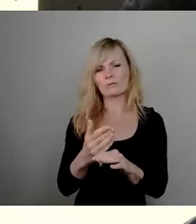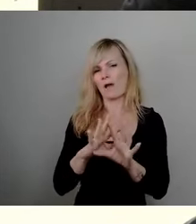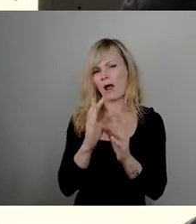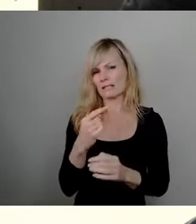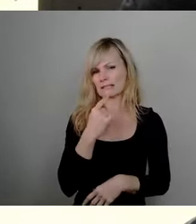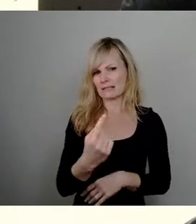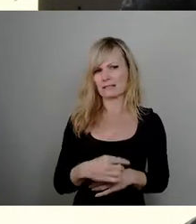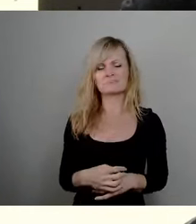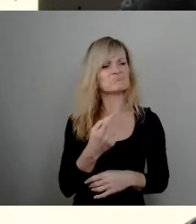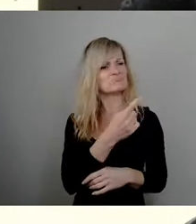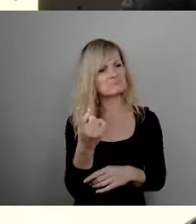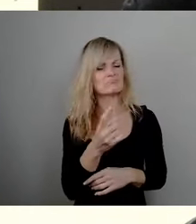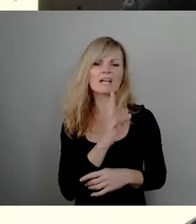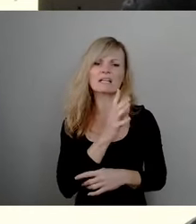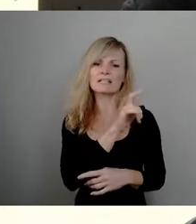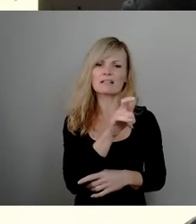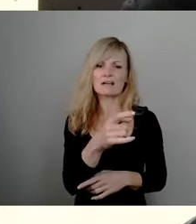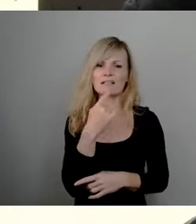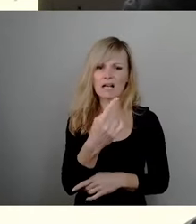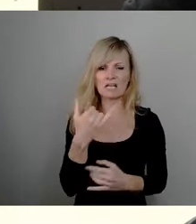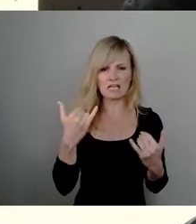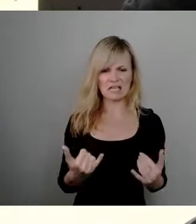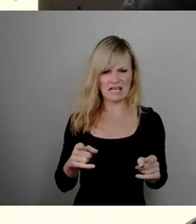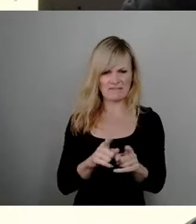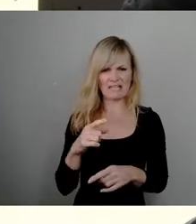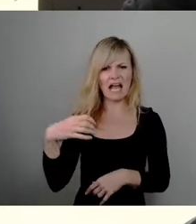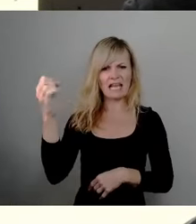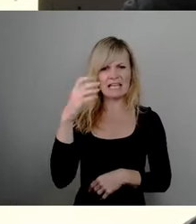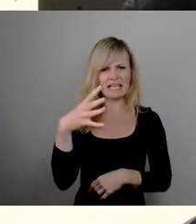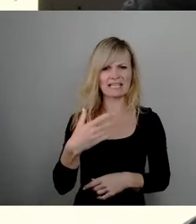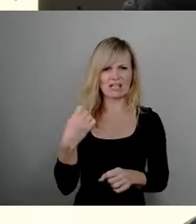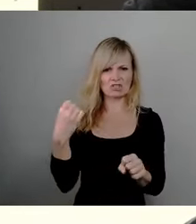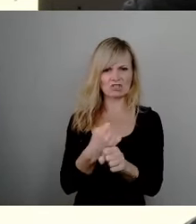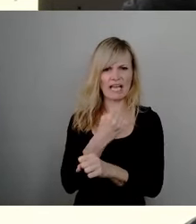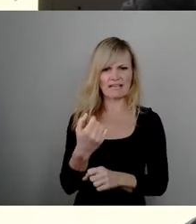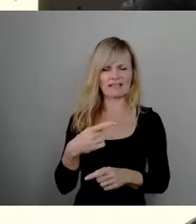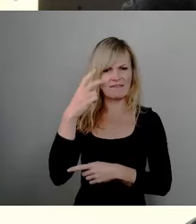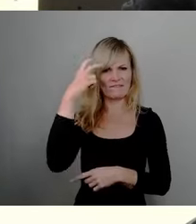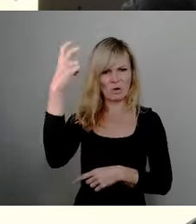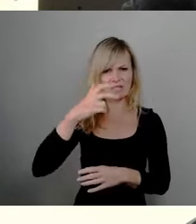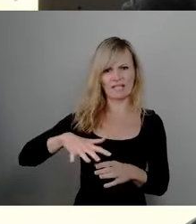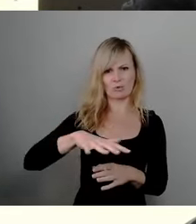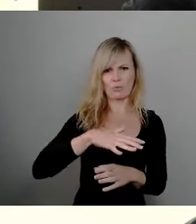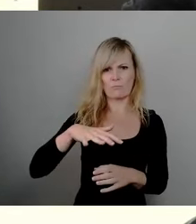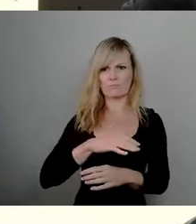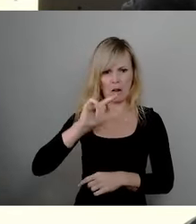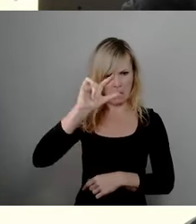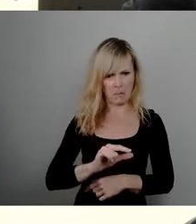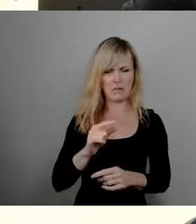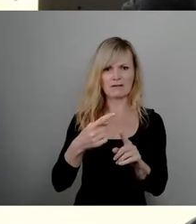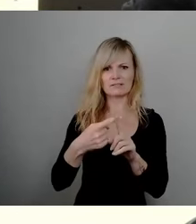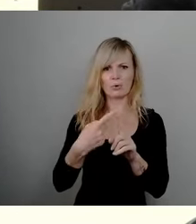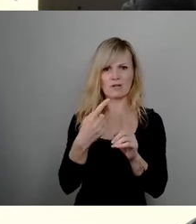den Eindruck gemacht, dass wir hier im Fürstentum Lichtenstein sind und ein Niedrigsteuerland sind. Mitnichten ist das der Fall. Wir sind